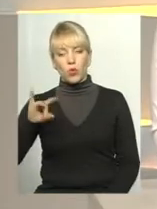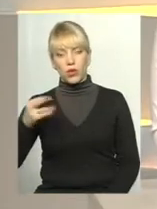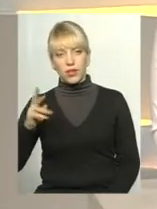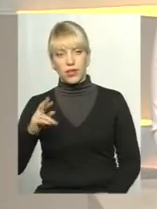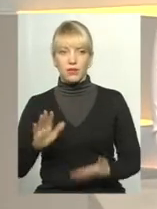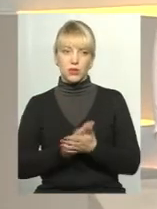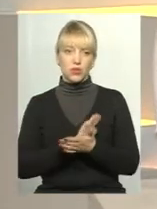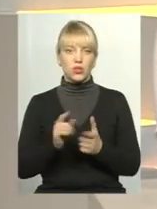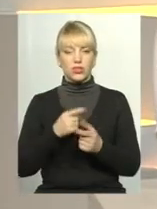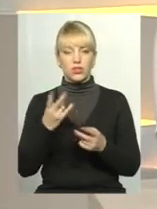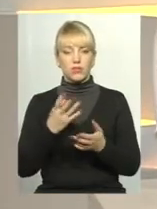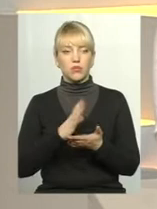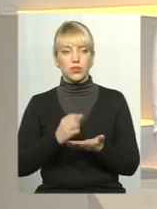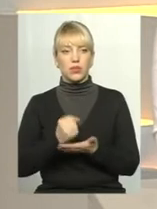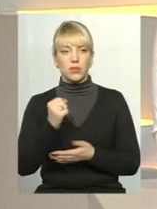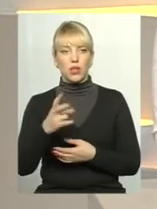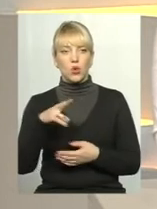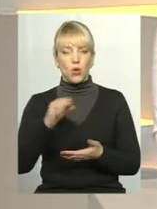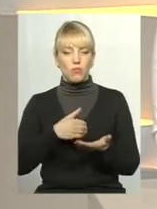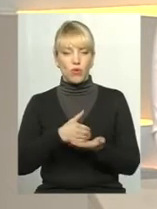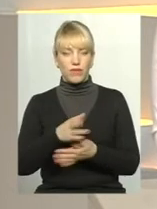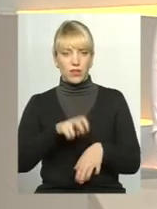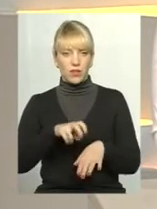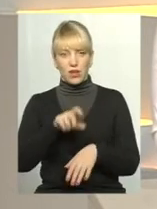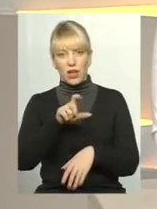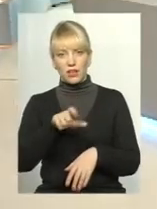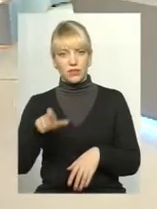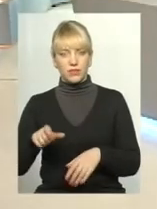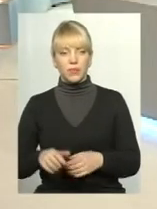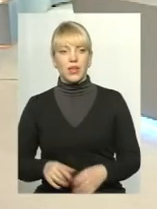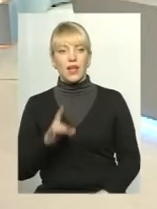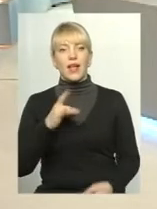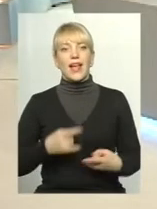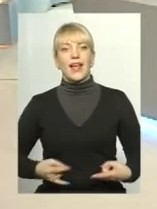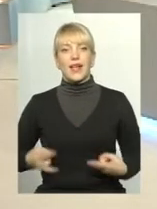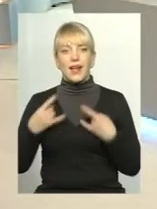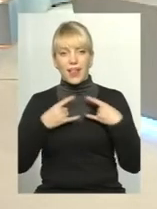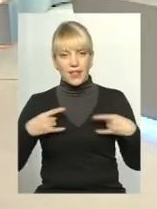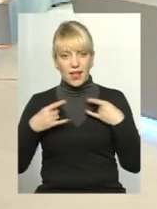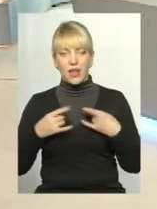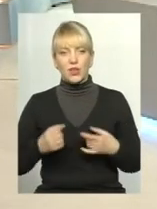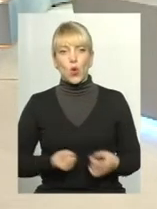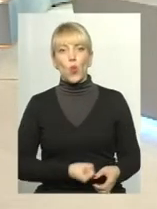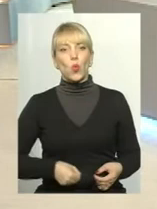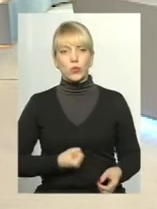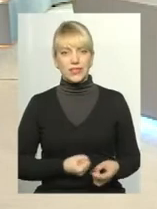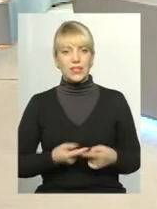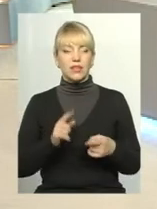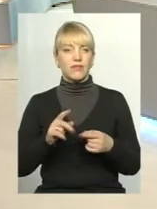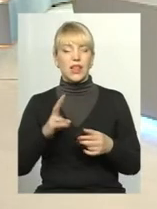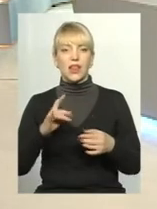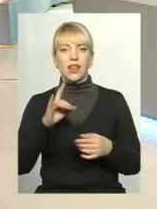направлення знов таки ж до профільних лікарів? Рентген і УЗІ в амбулаторіях їх не буде.